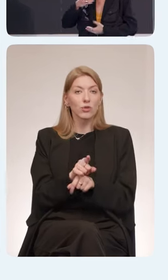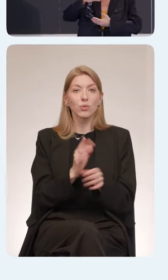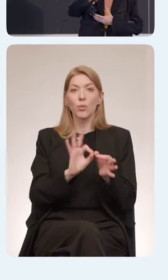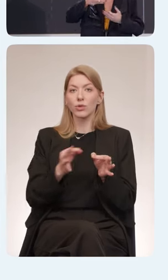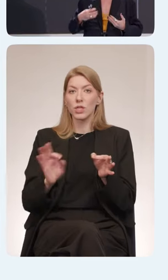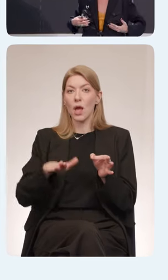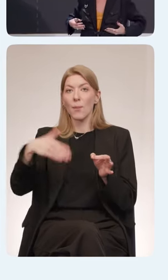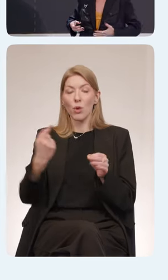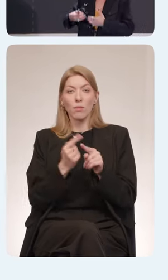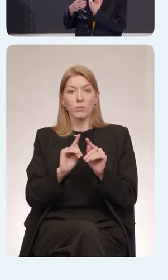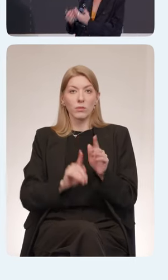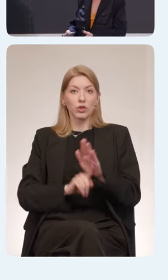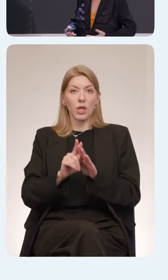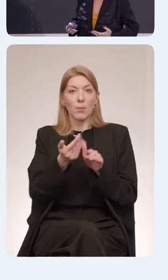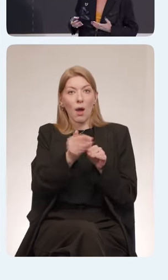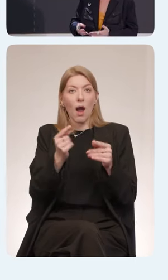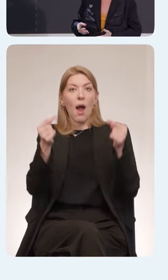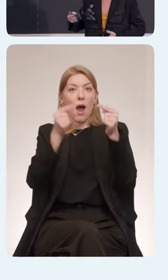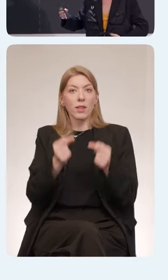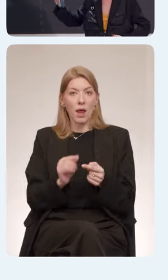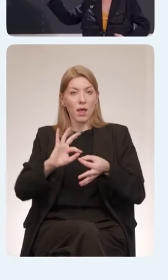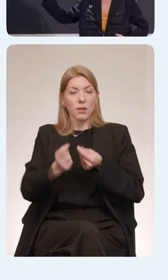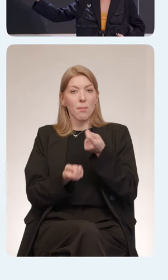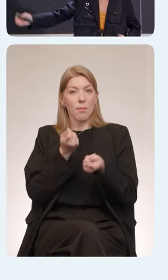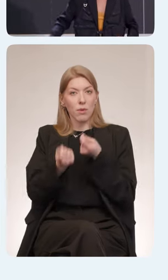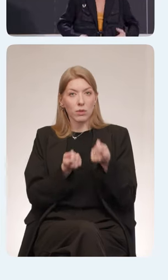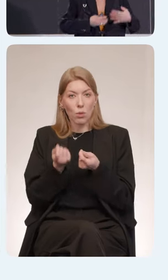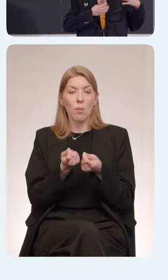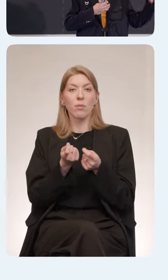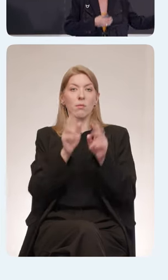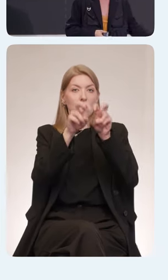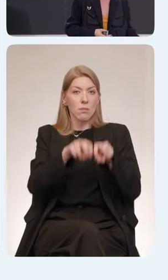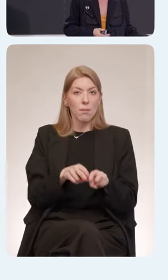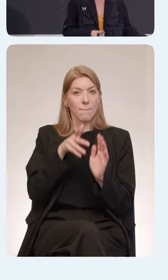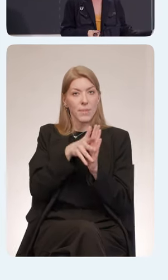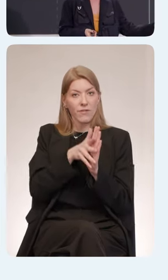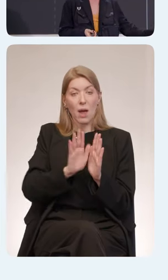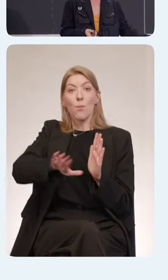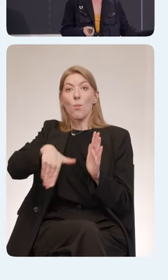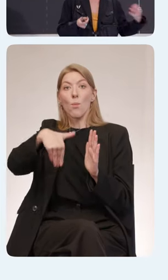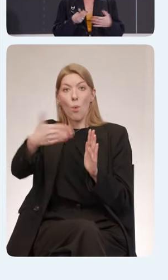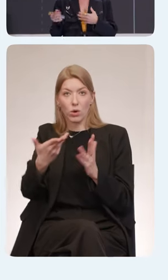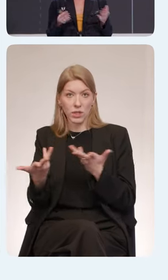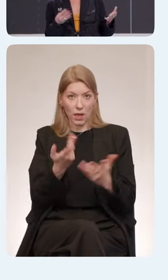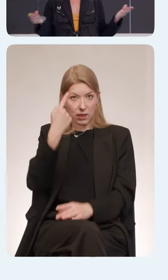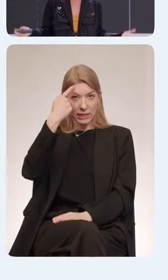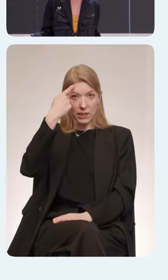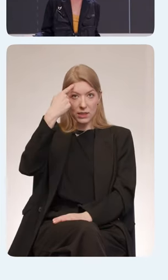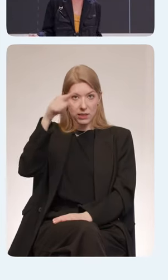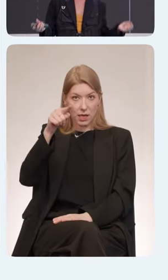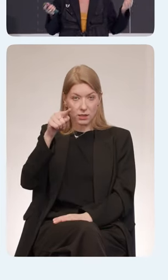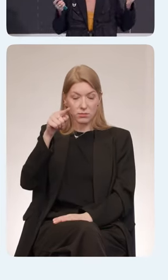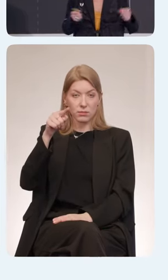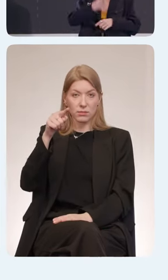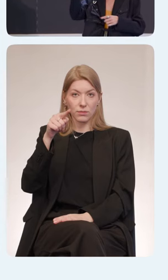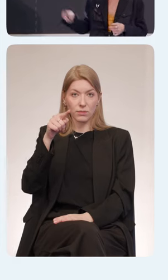сужаемся в какую-то конкретную гипотезу, которую затем проверяем и уже после релизим на людей, которые, конечно же, дают обратную